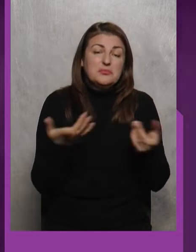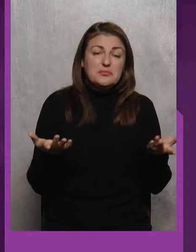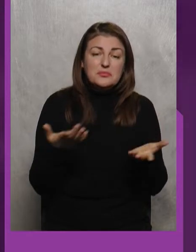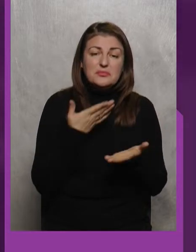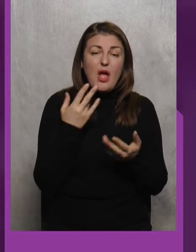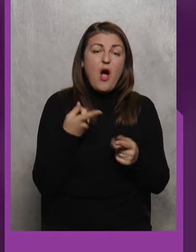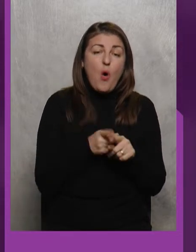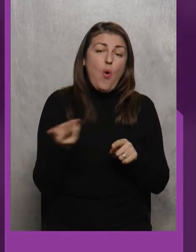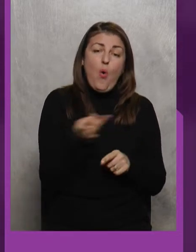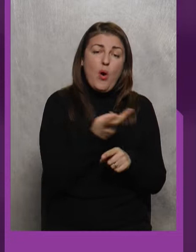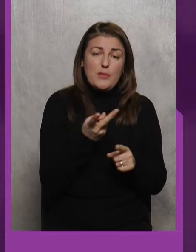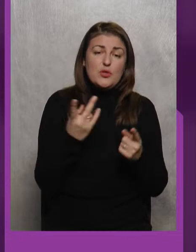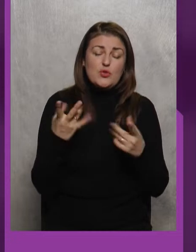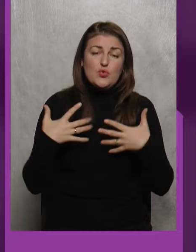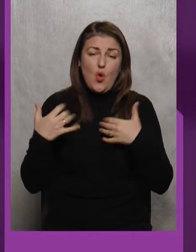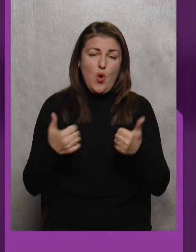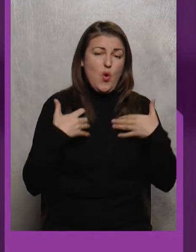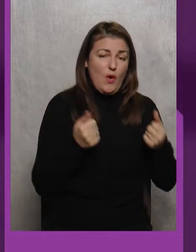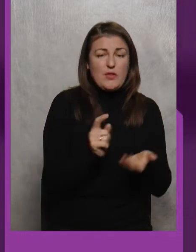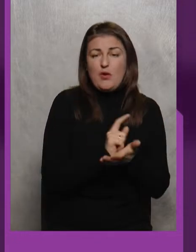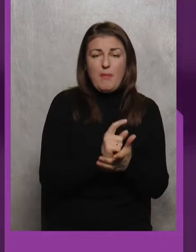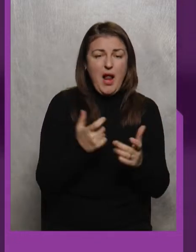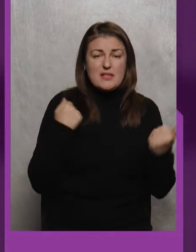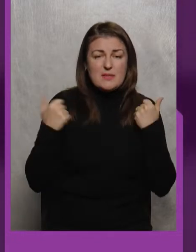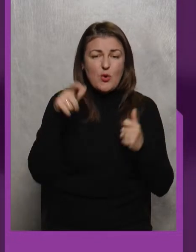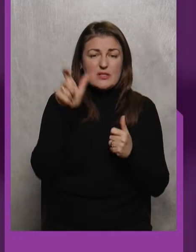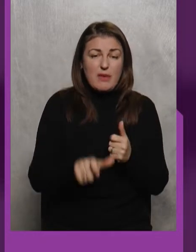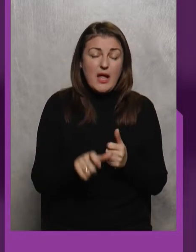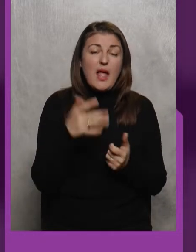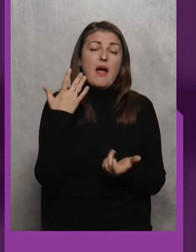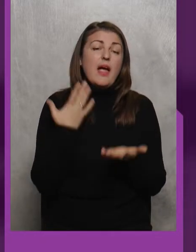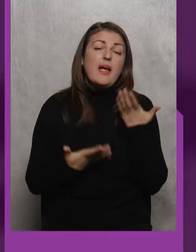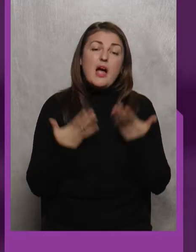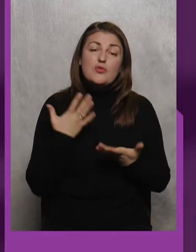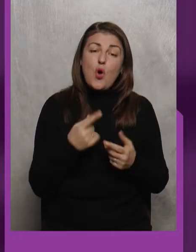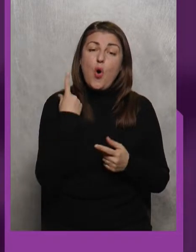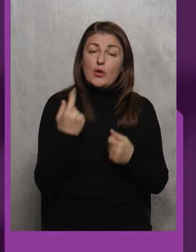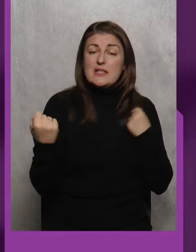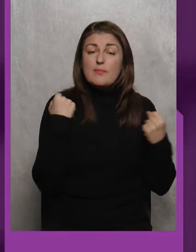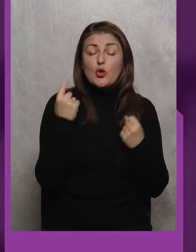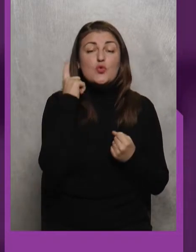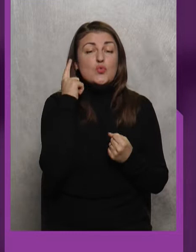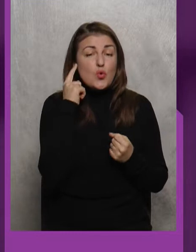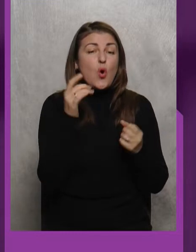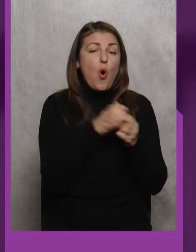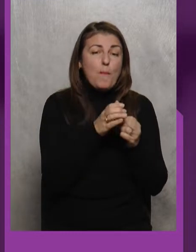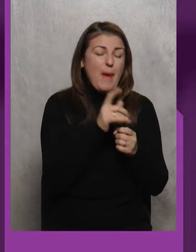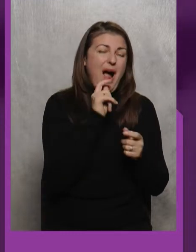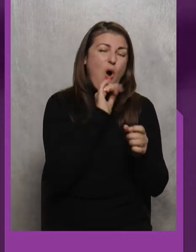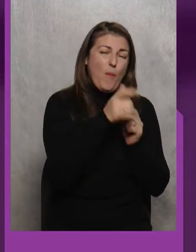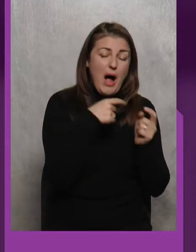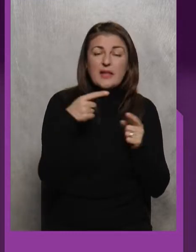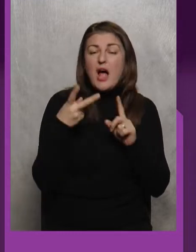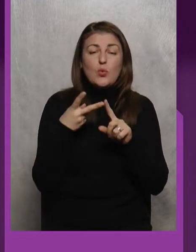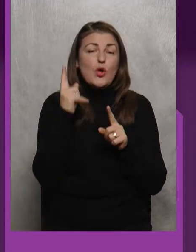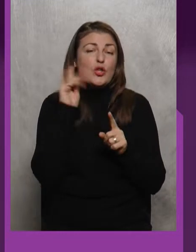Оба здорових Нормальних спортсменів Якщо Один спортсмен Чує команду А другий Їх